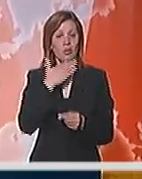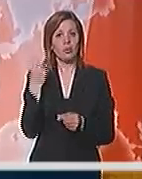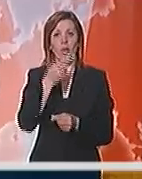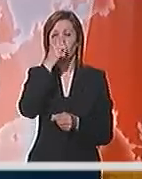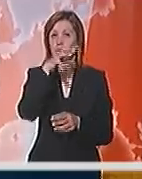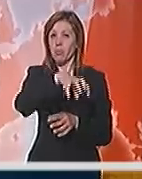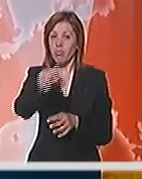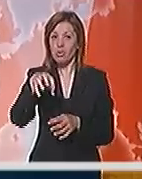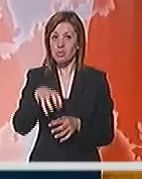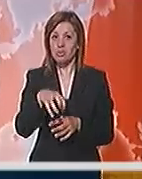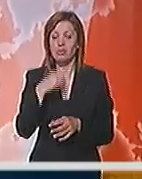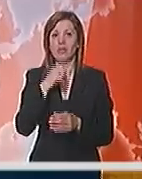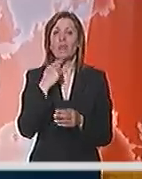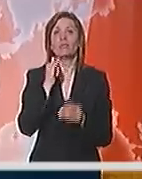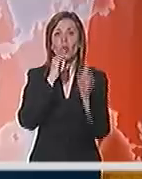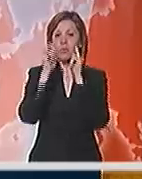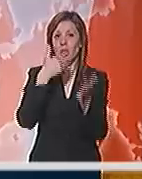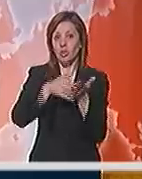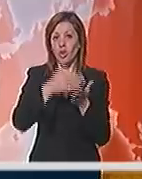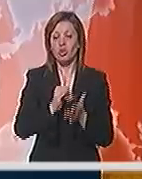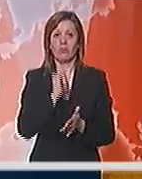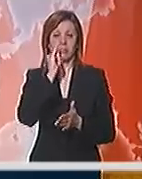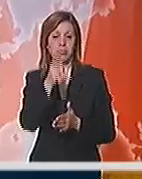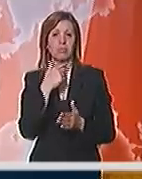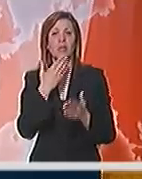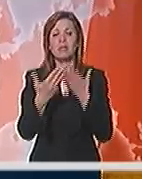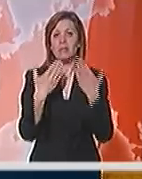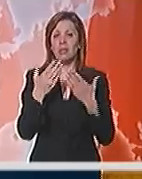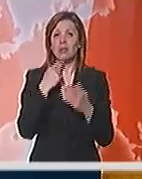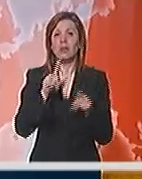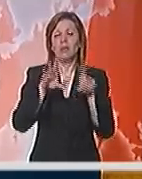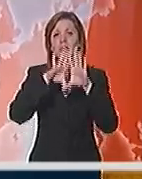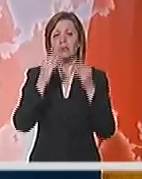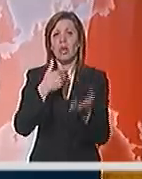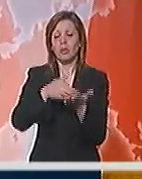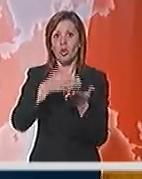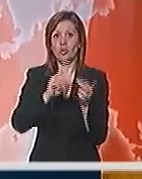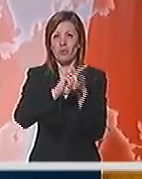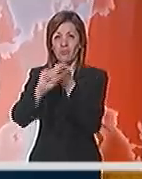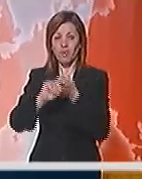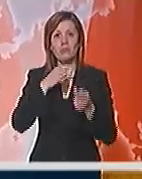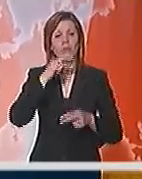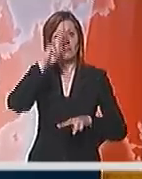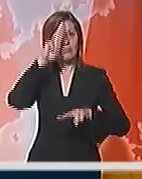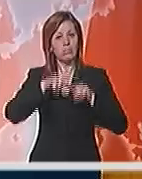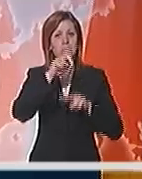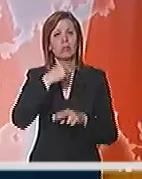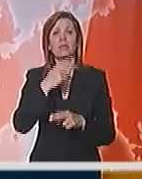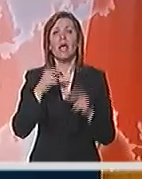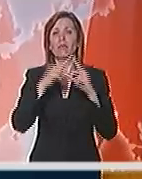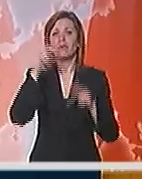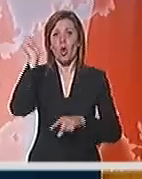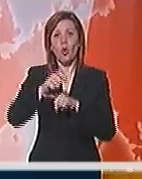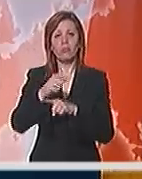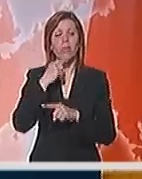pozicije putnih troškova, dolaska na sednice i same troškove koji su vezani, što je posladica odluke administrirnog odbora o